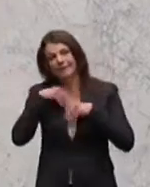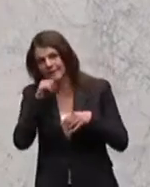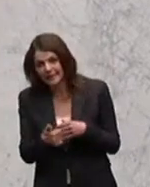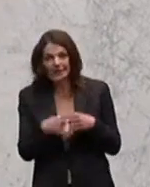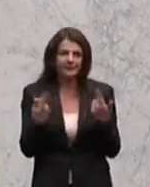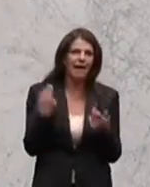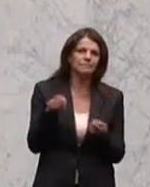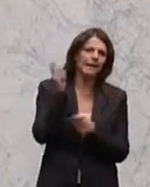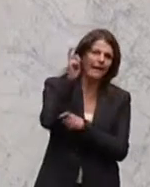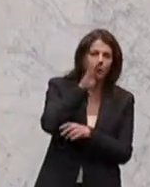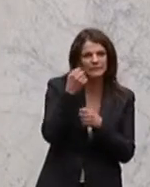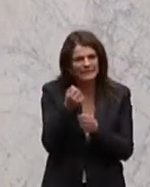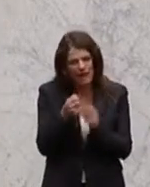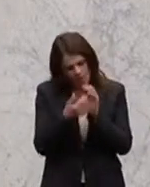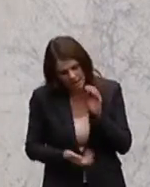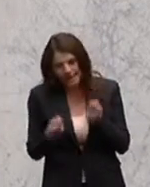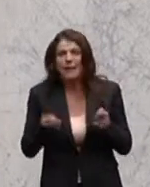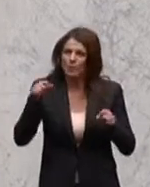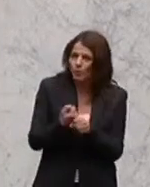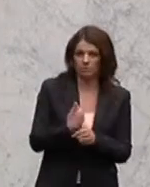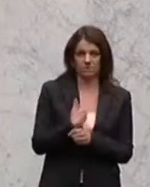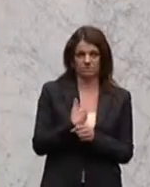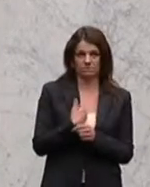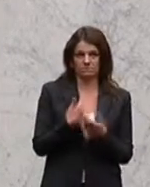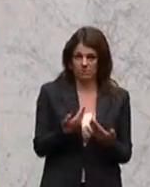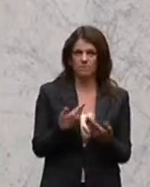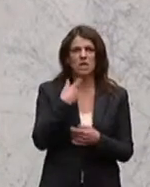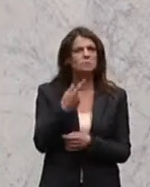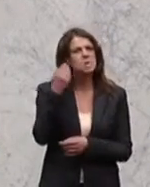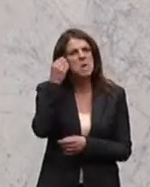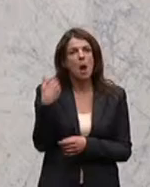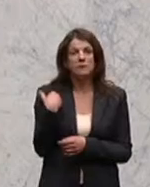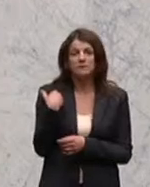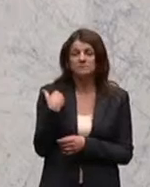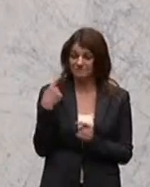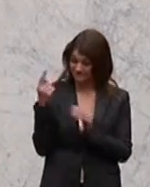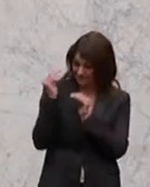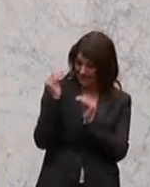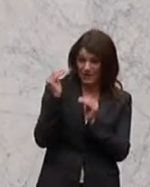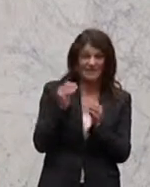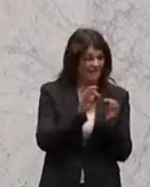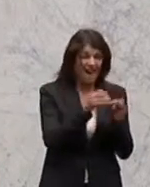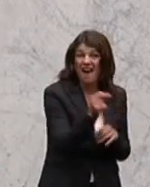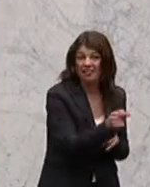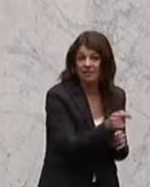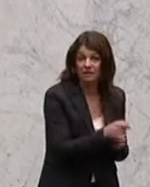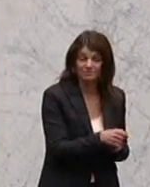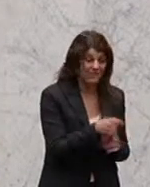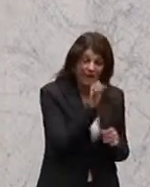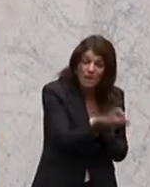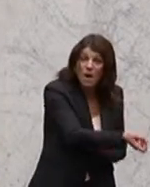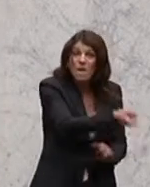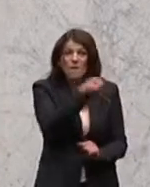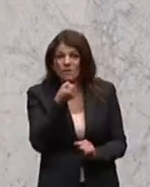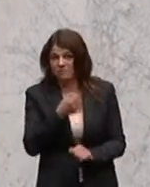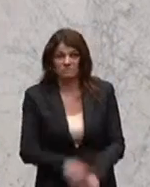Klagsunsicherheiten etc. Aber zu glauben, dass diese Differenz in Kärnten zu holen wäre,